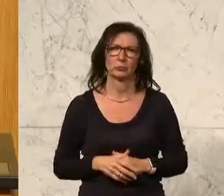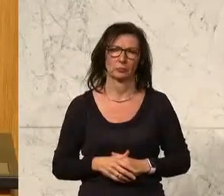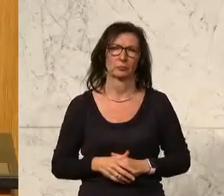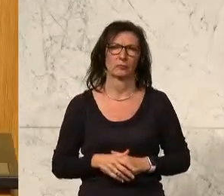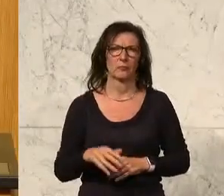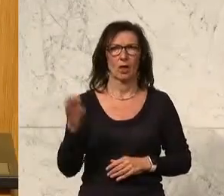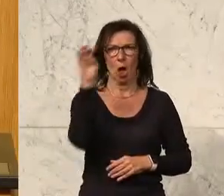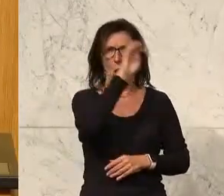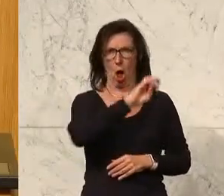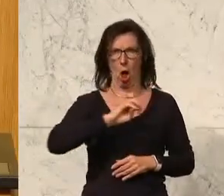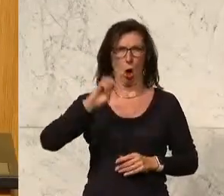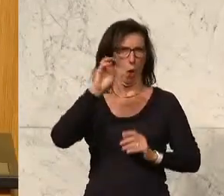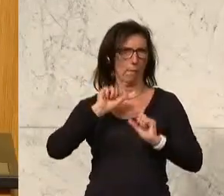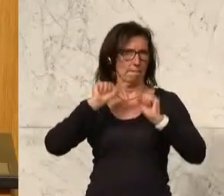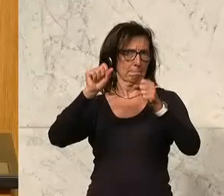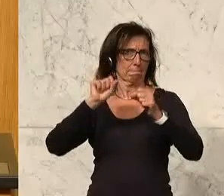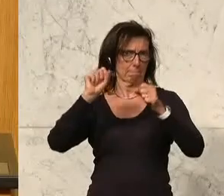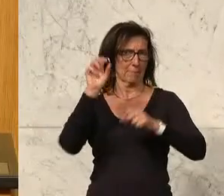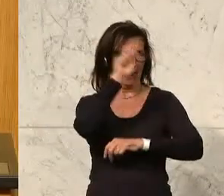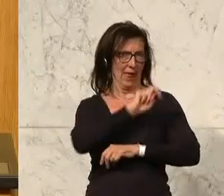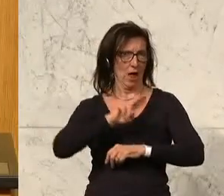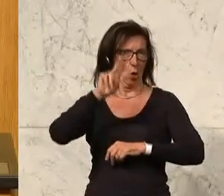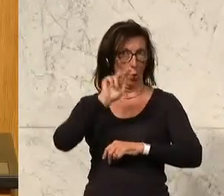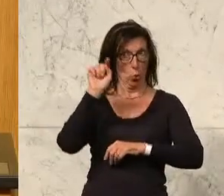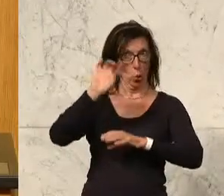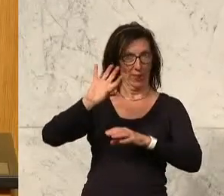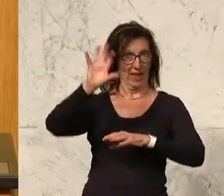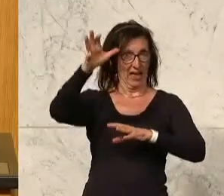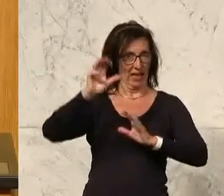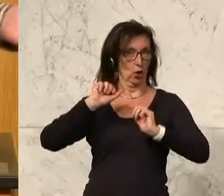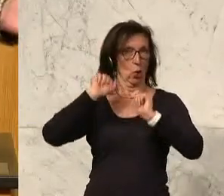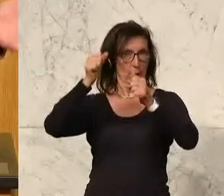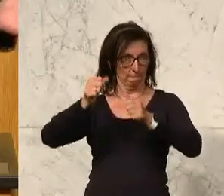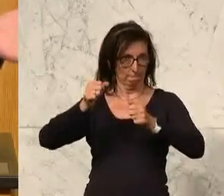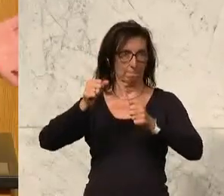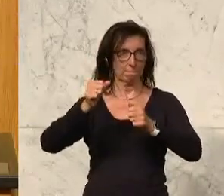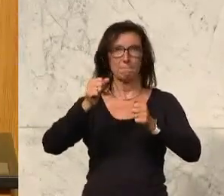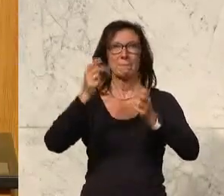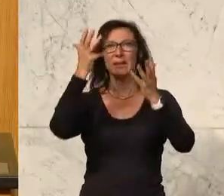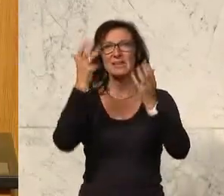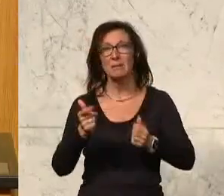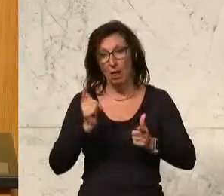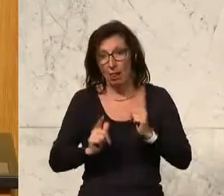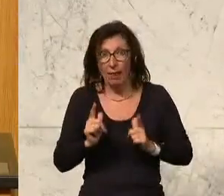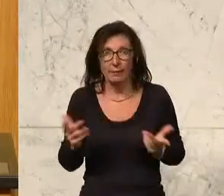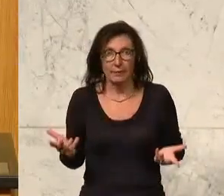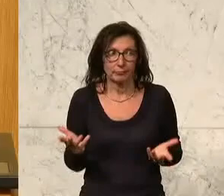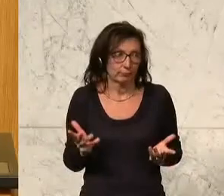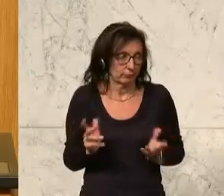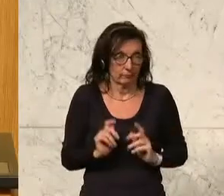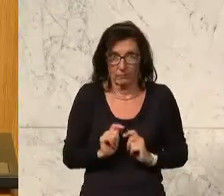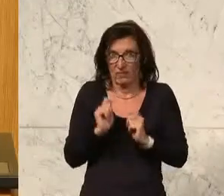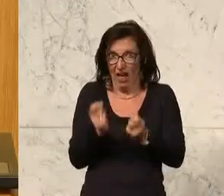europäische Mission gegeben, also eine EU-Mission gegeben in der Region. Das Ergebnis ist leider Gottes, es ist. Also dieser Antrag,